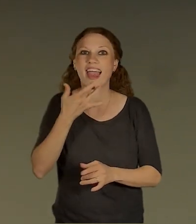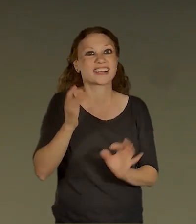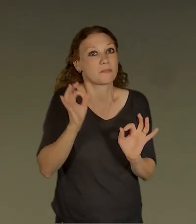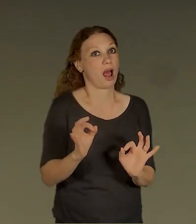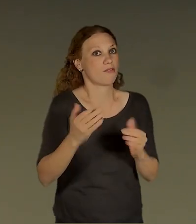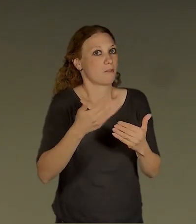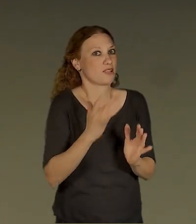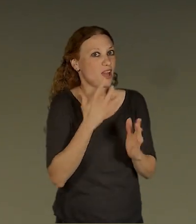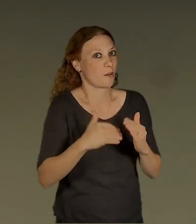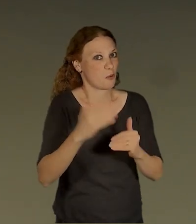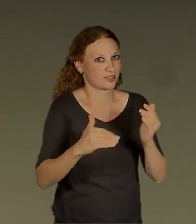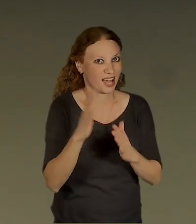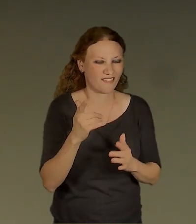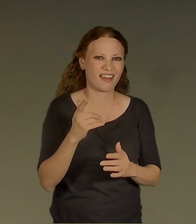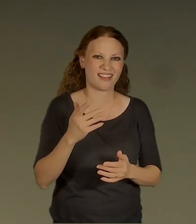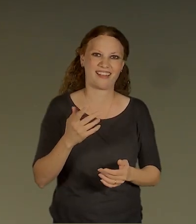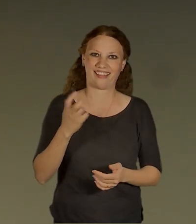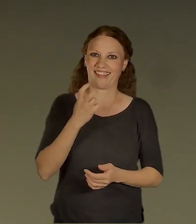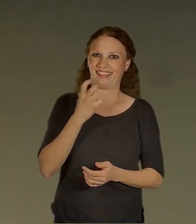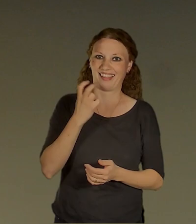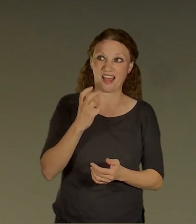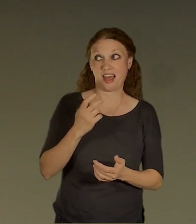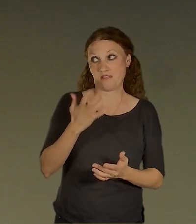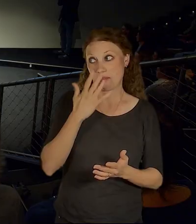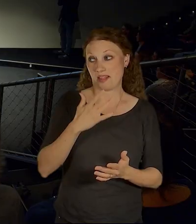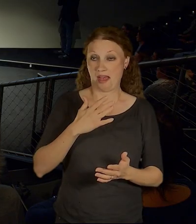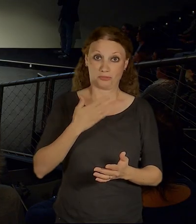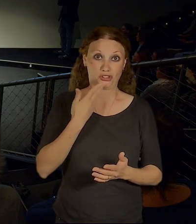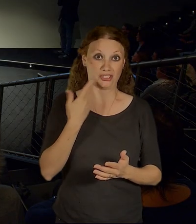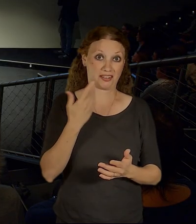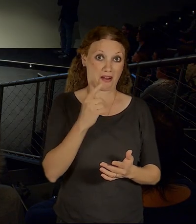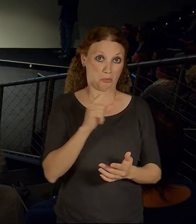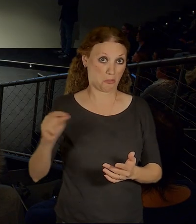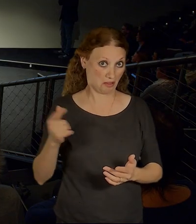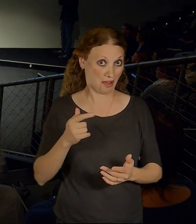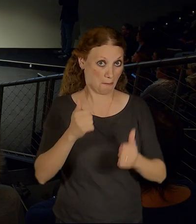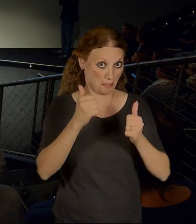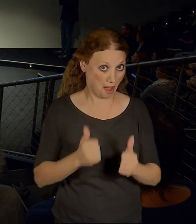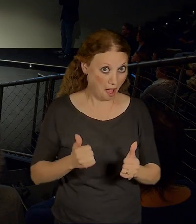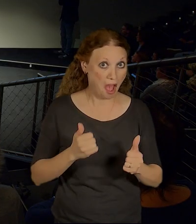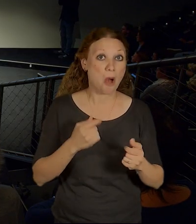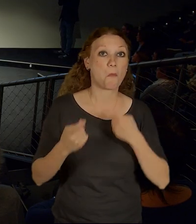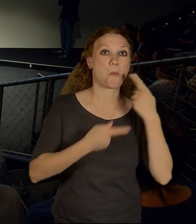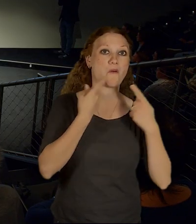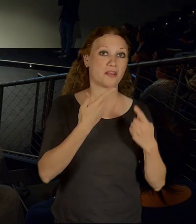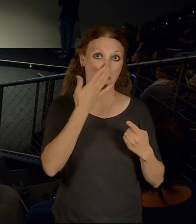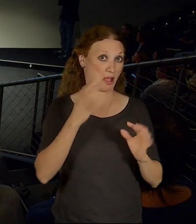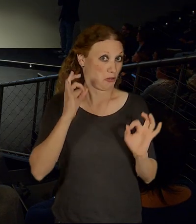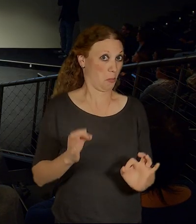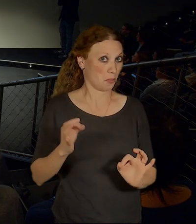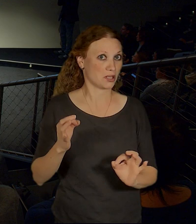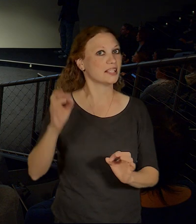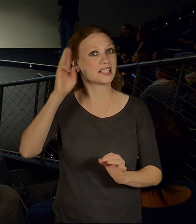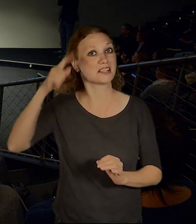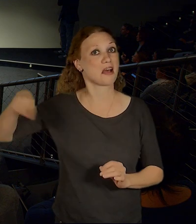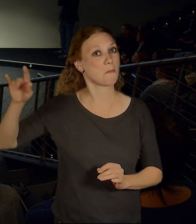A možná naše pověst není tak špatná, jak si občas myslíme. Nicméně mým úkolem je tady pohovořit